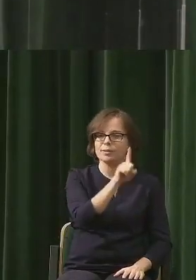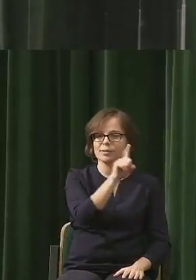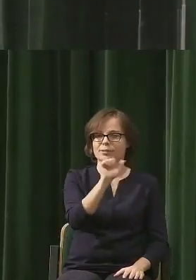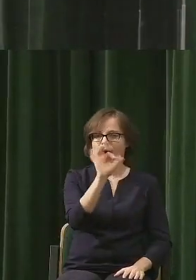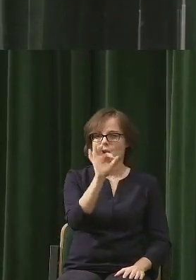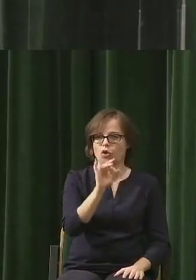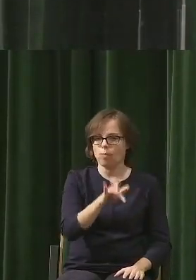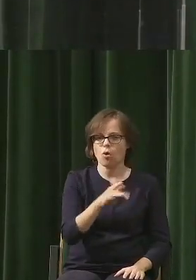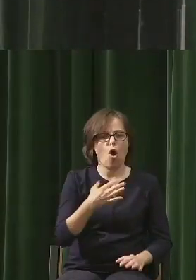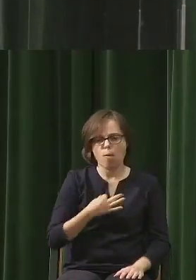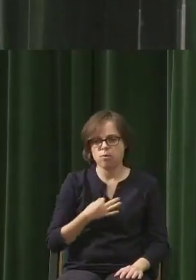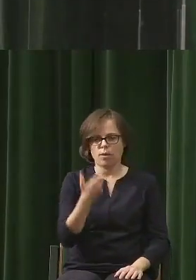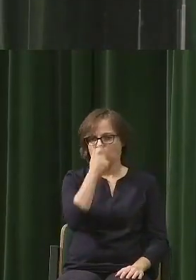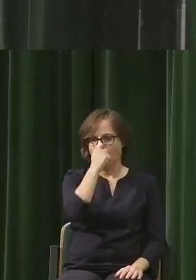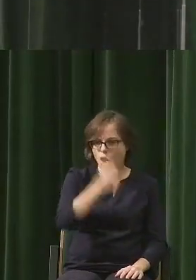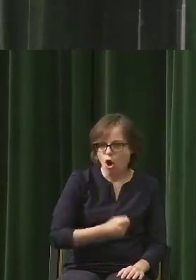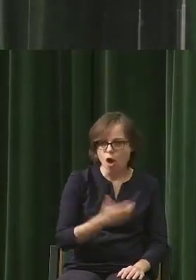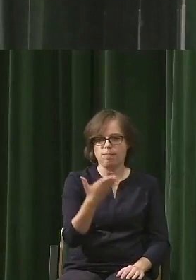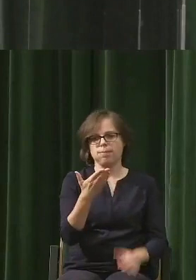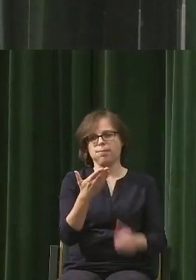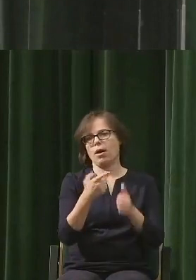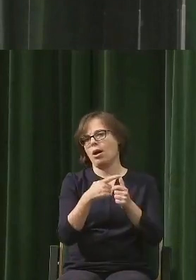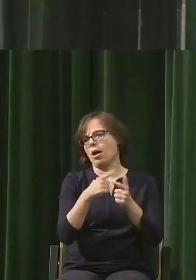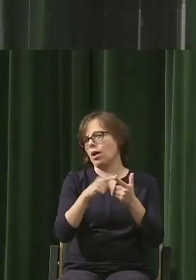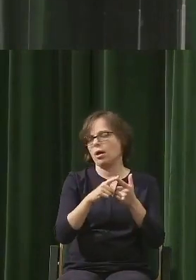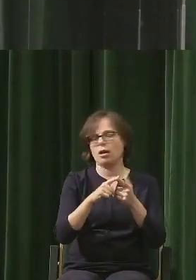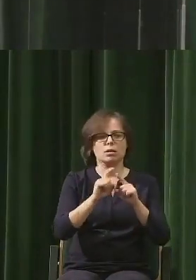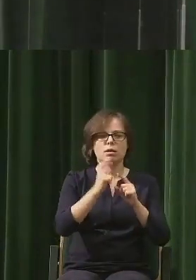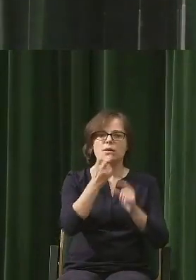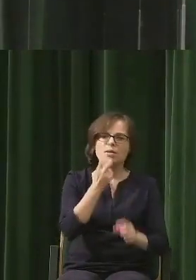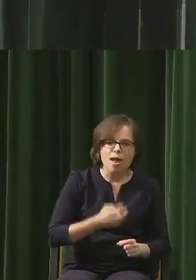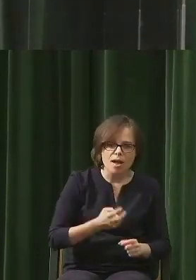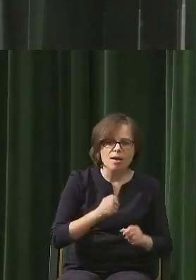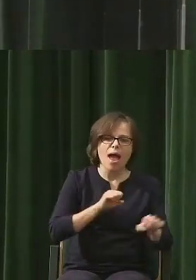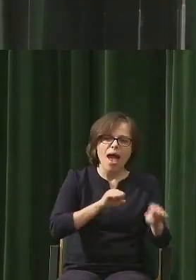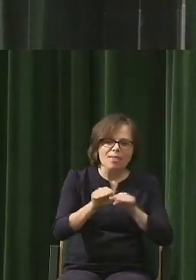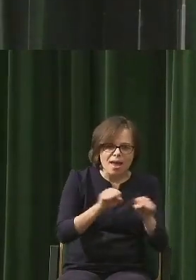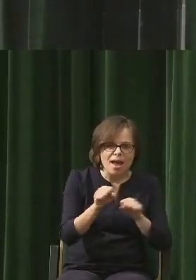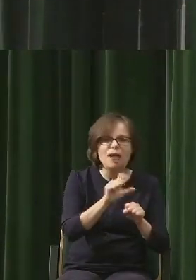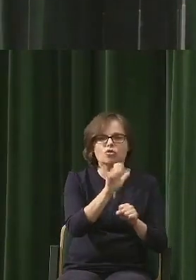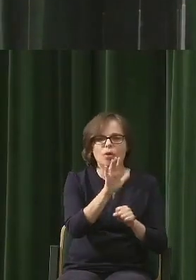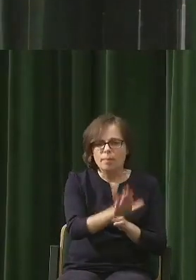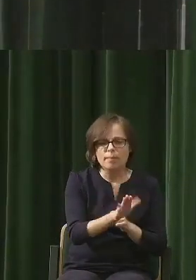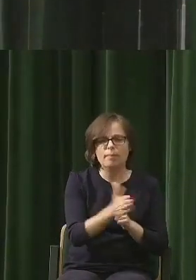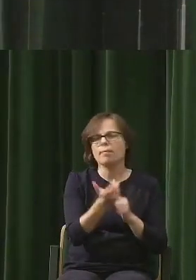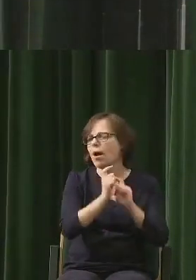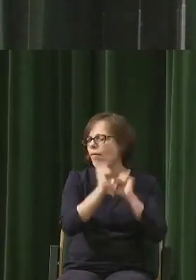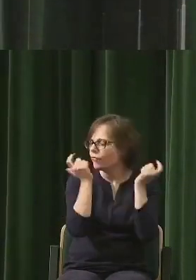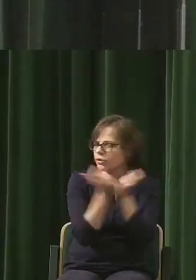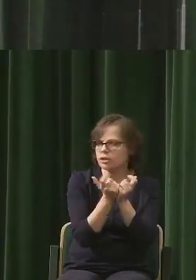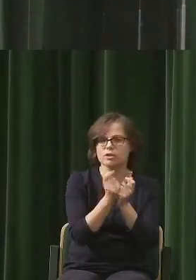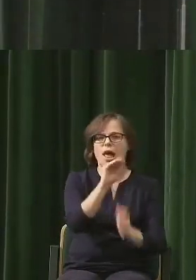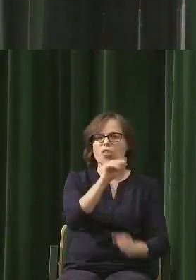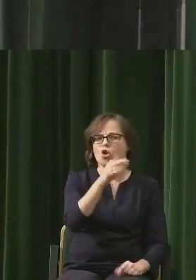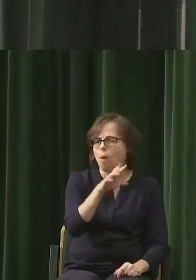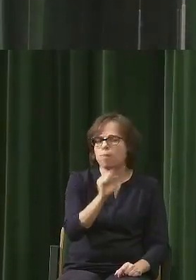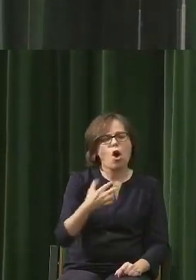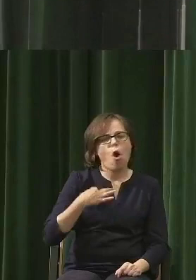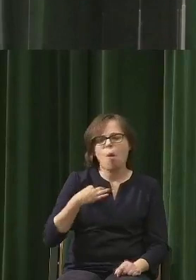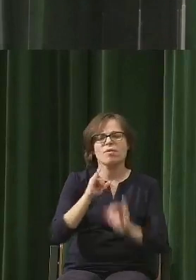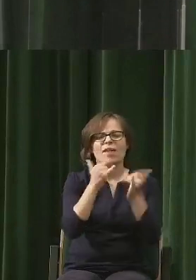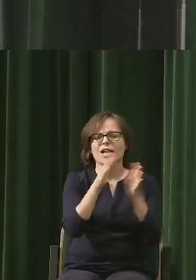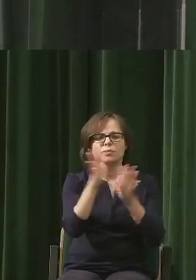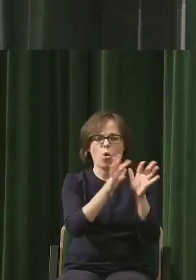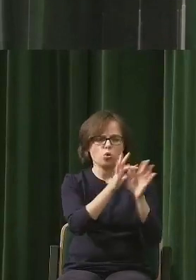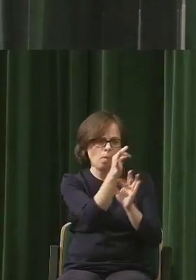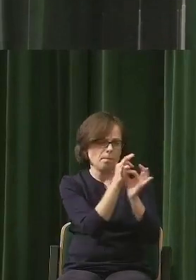czy ropą naftową, czy całkowitą skumulowaną energią, która jest dostępna i tak dalej, entropią. No różne,